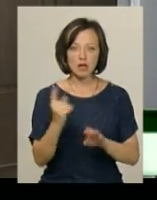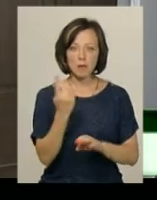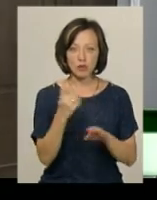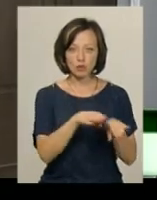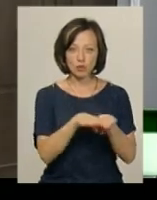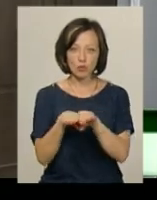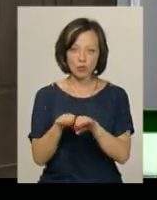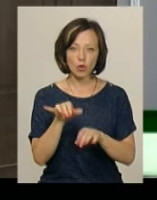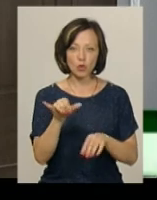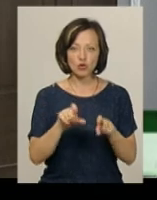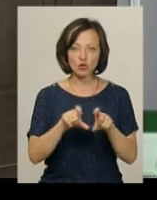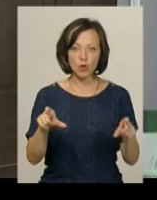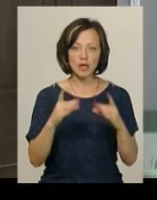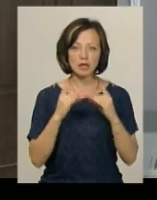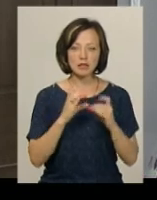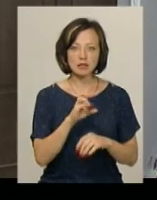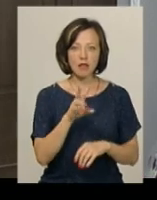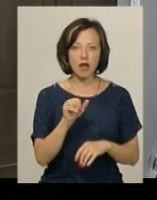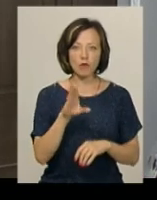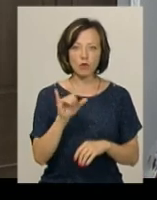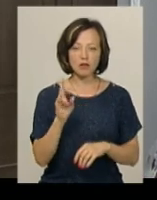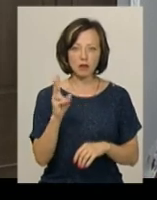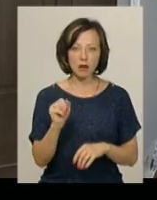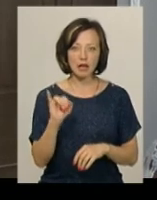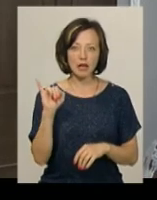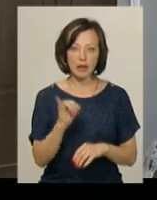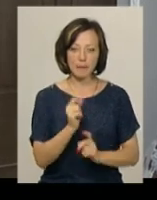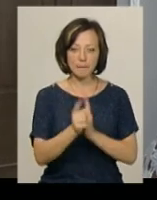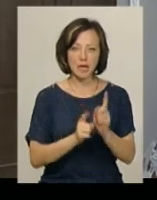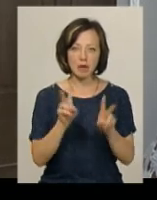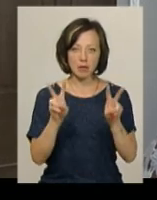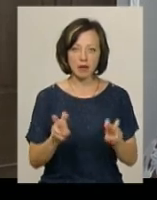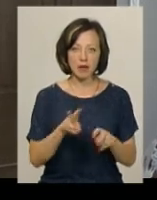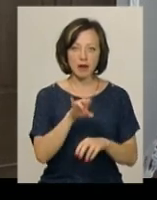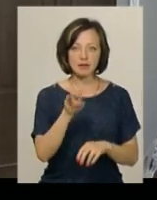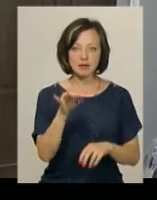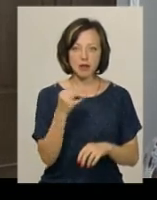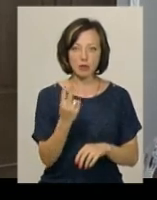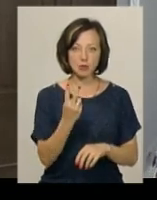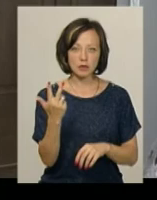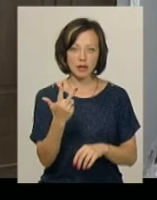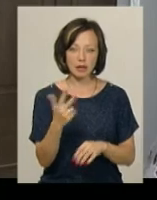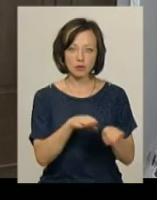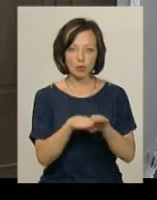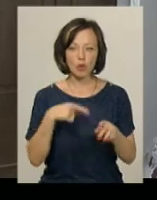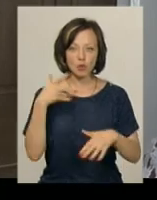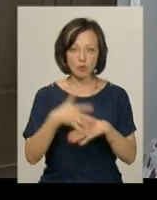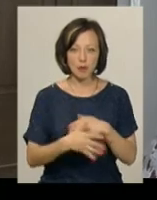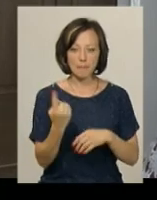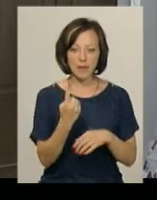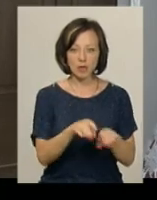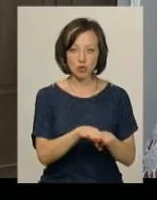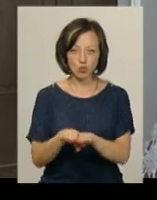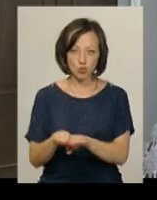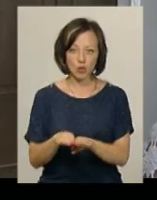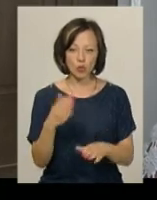ступеню у школі-інтернат «Славутинка» і заодно переіменувати її в ліцеї 2-3 ступенів. Тобто, ми розуміємо, що перший